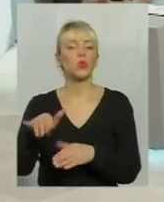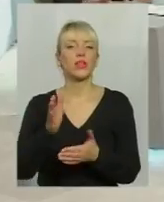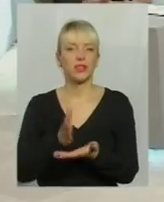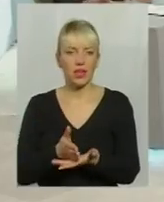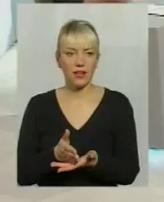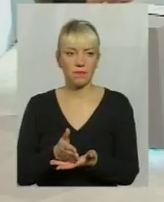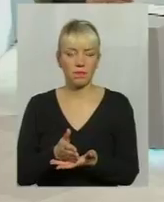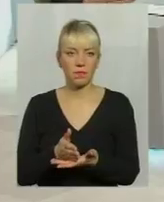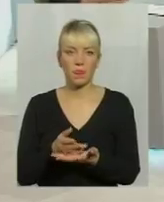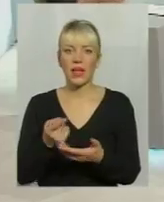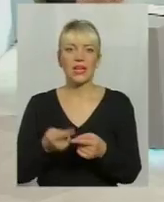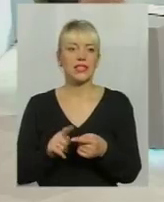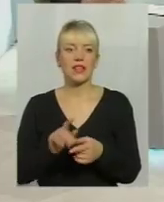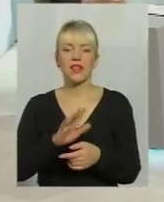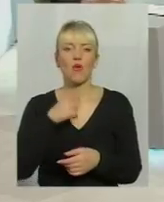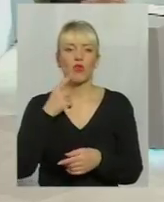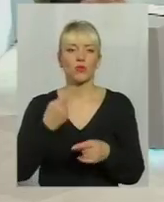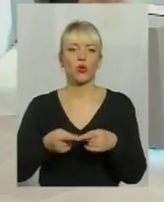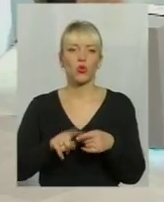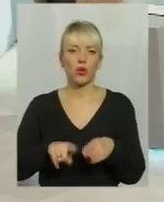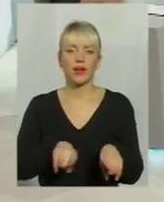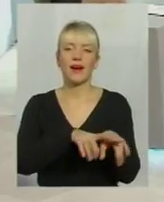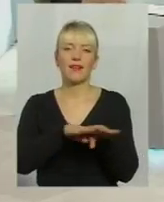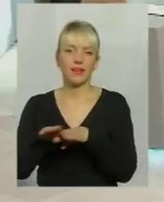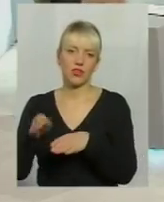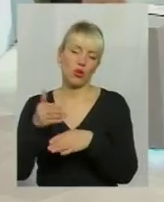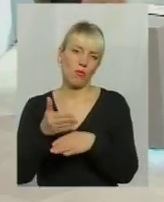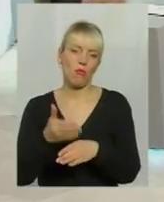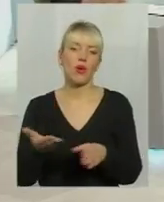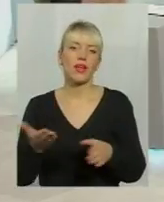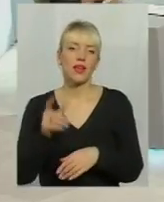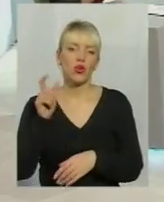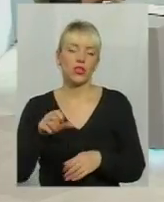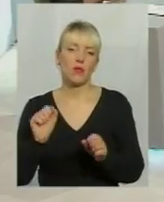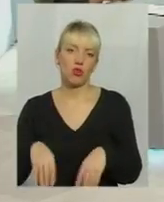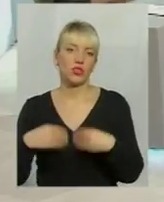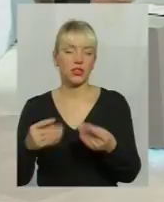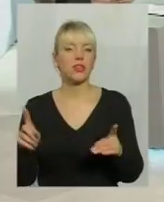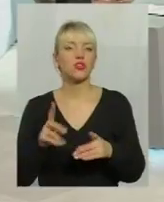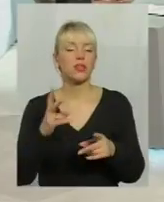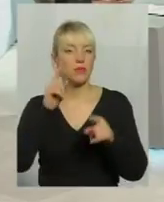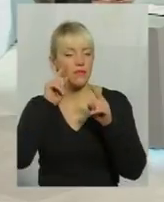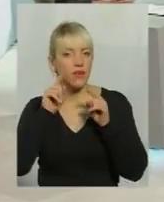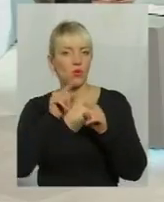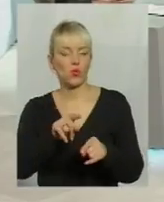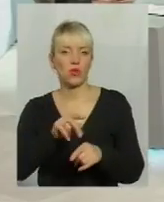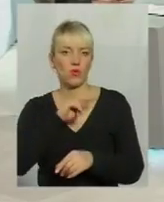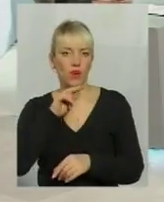не говорить про той рівень допомоги, який людина може надати. От на що треба звернути увагу?